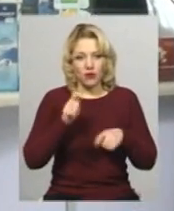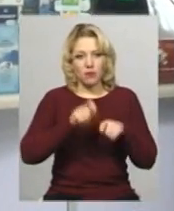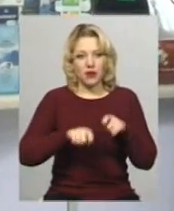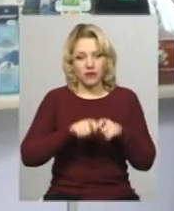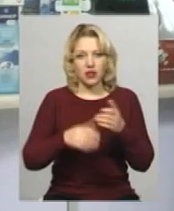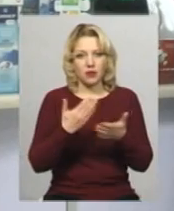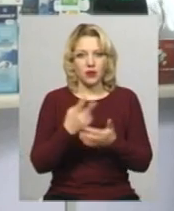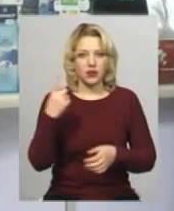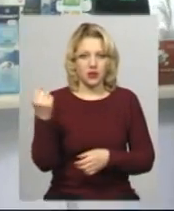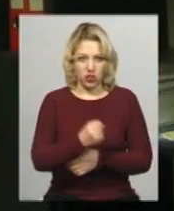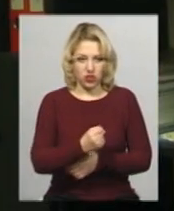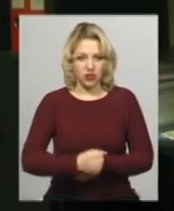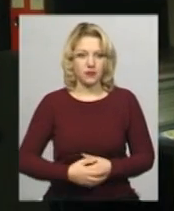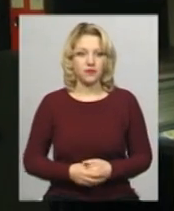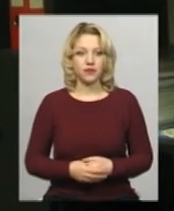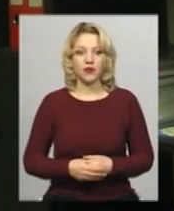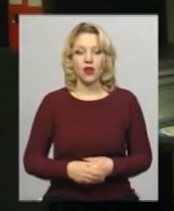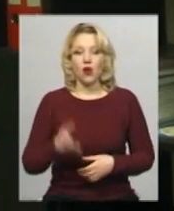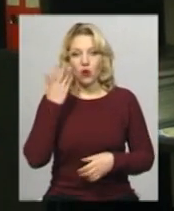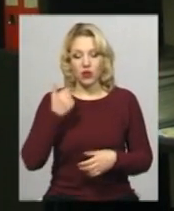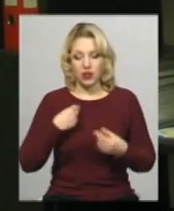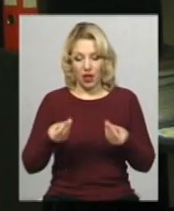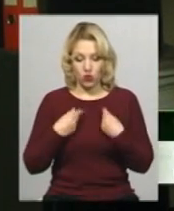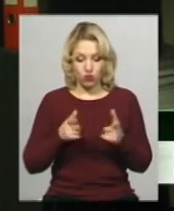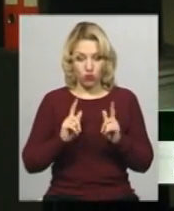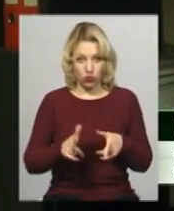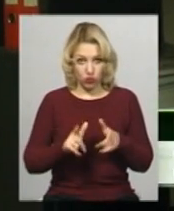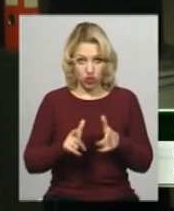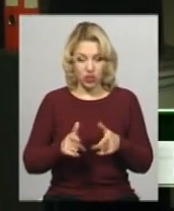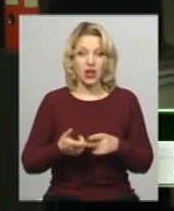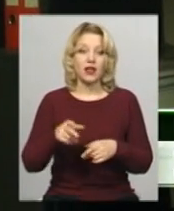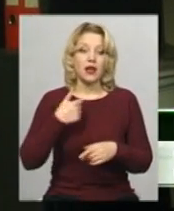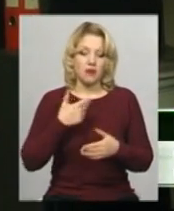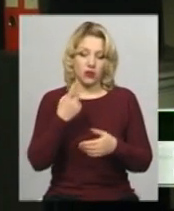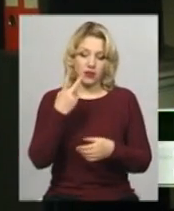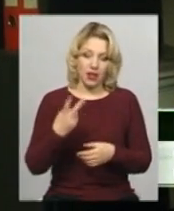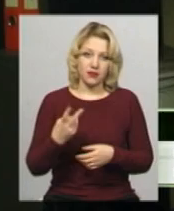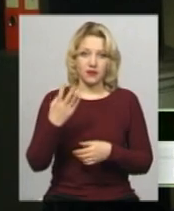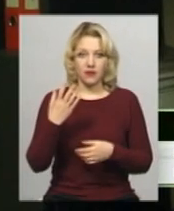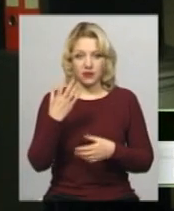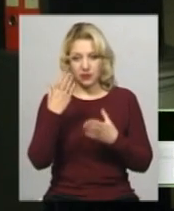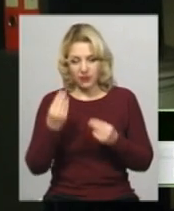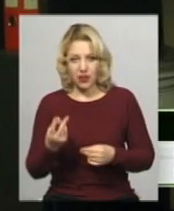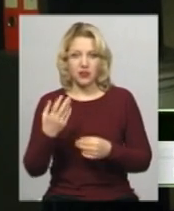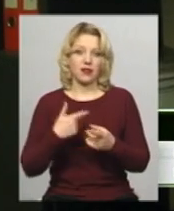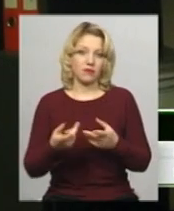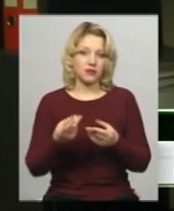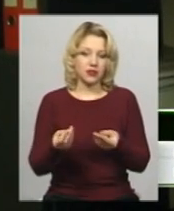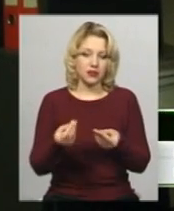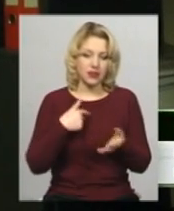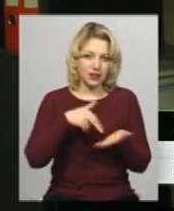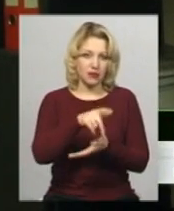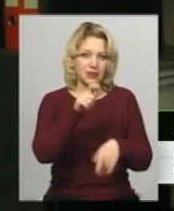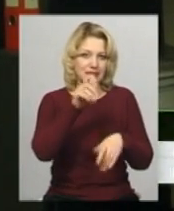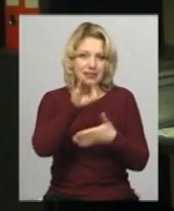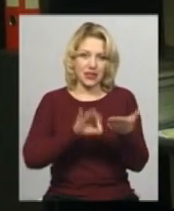за тиждень, каже Ігор Мілінчук. Коли надають погодження, то ми зразу ж день чи два, ми йдемо зразу на перевірку, після погодження з